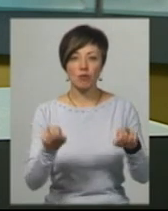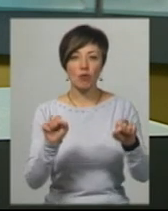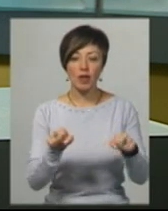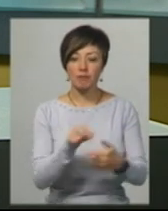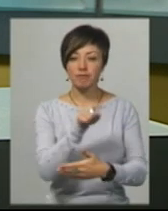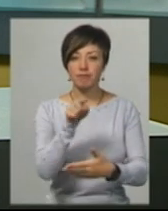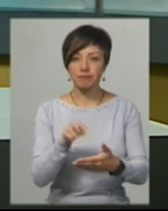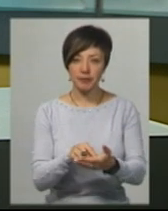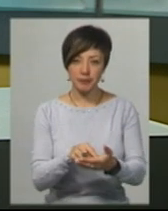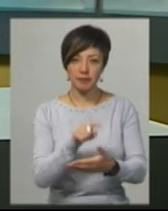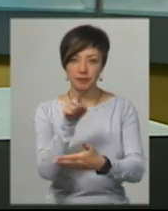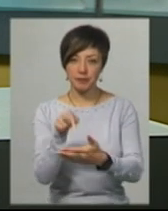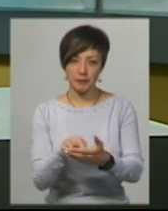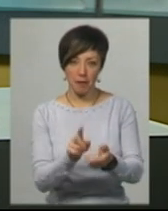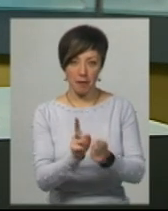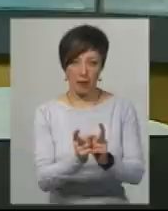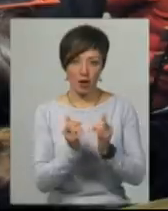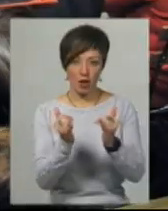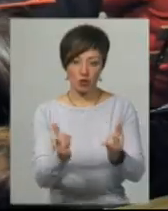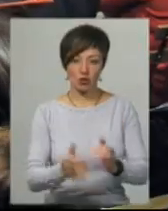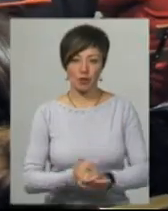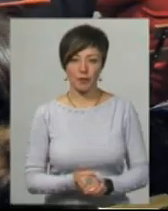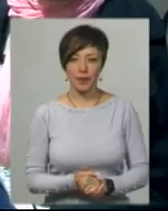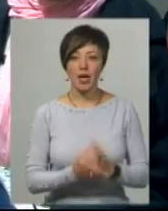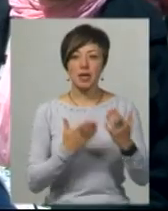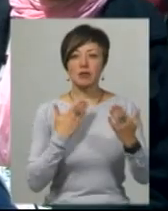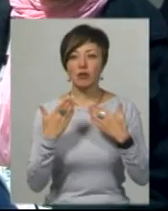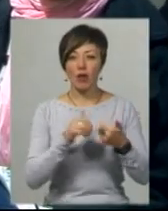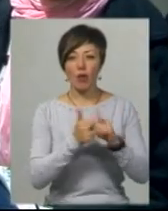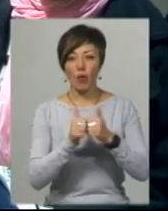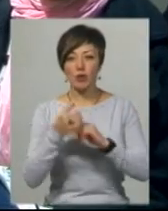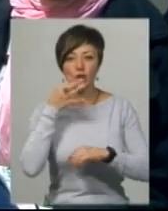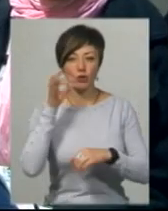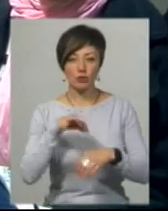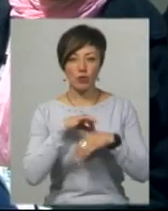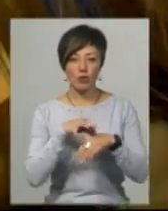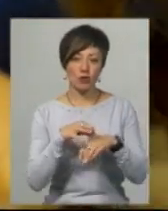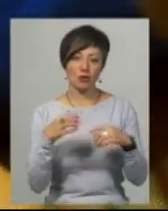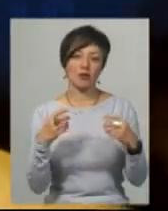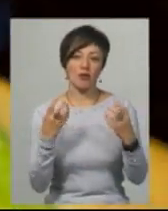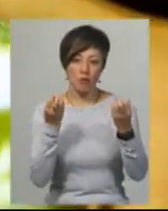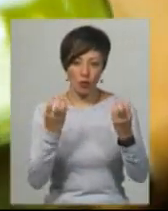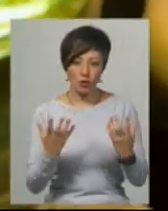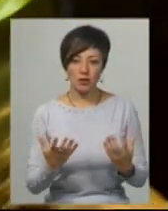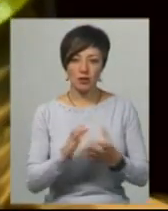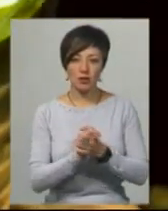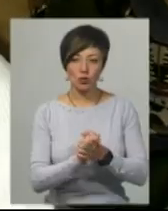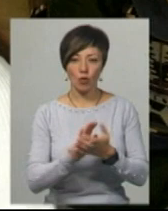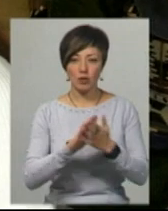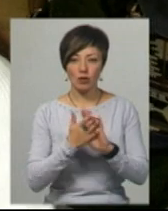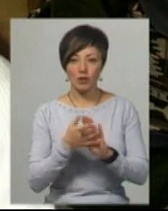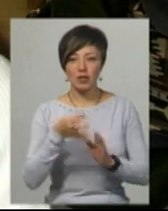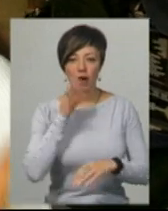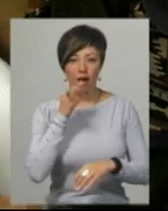поставити перекладачам запитання. Спілкування і обмін досвідом проходили у неформальній обстановці – за філіжанкою кави.